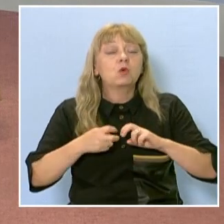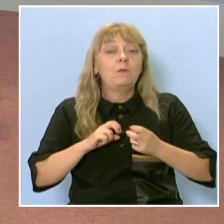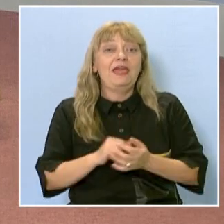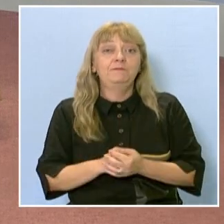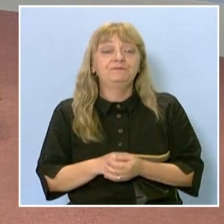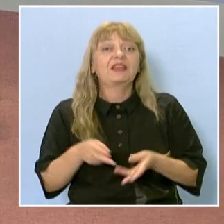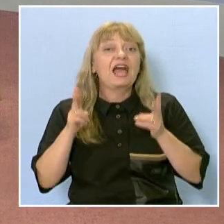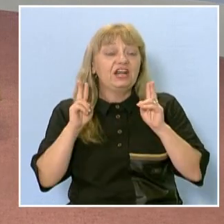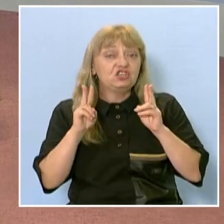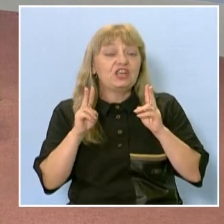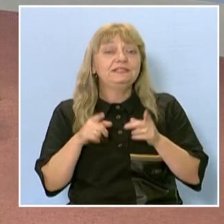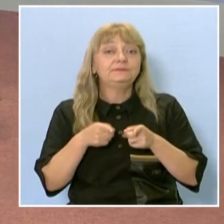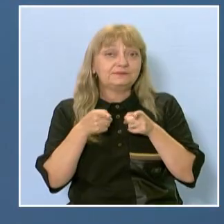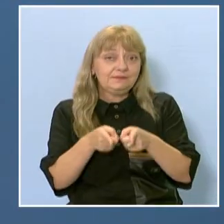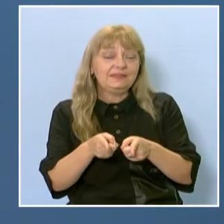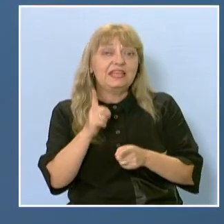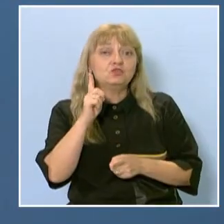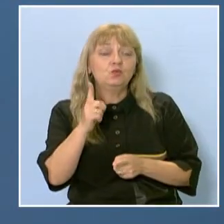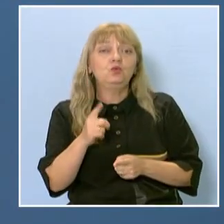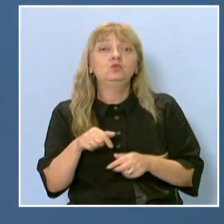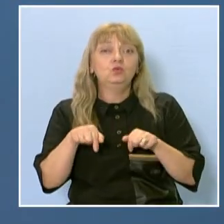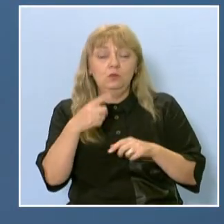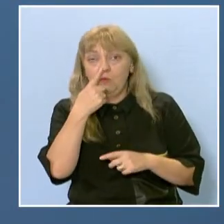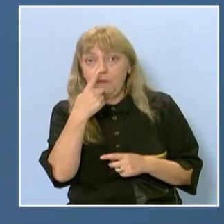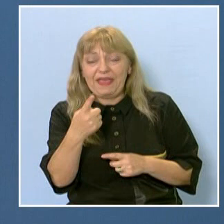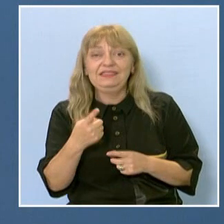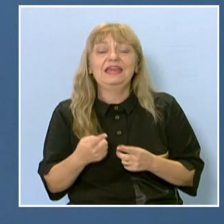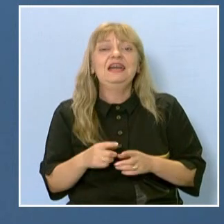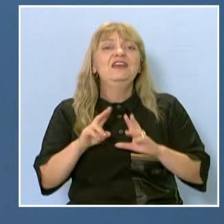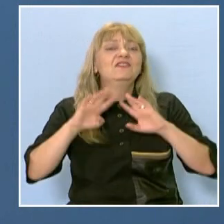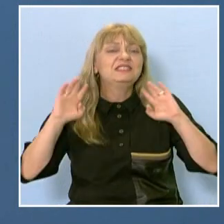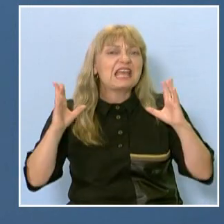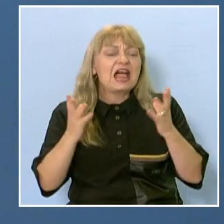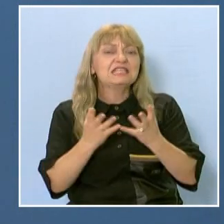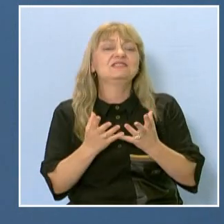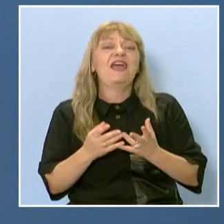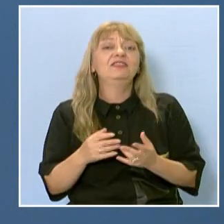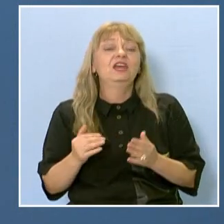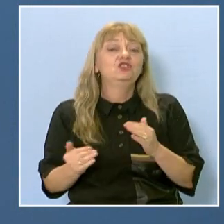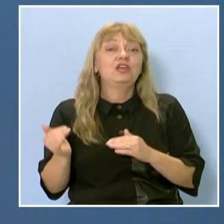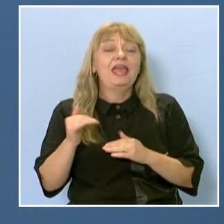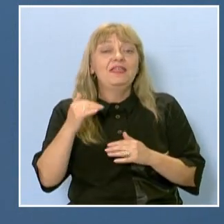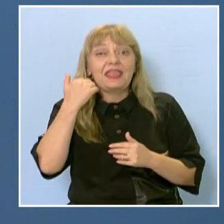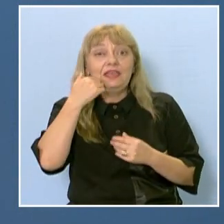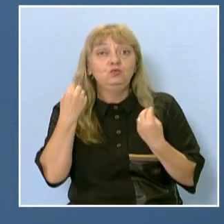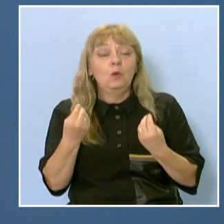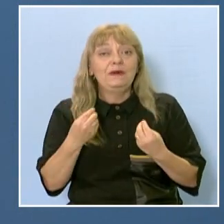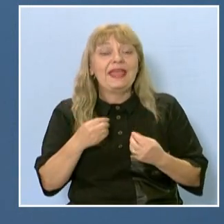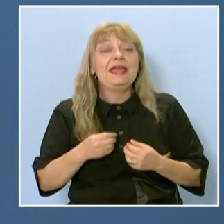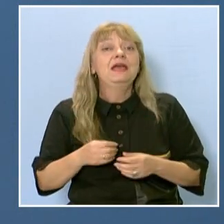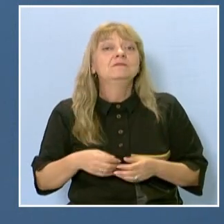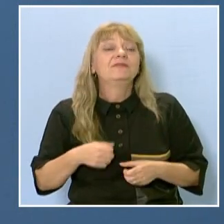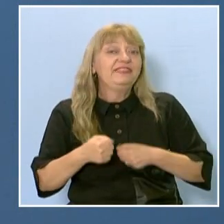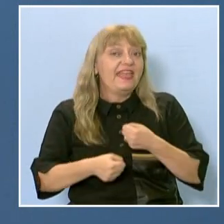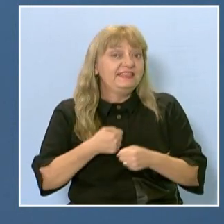Решенията са тези, които са установени до момента в целия свят, че най-добре действат. И това е просто